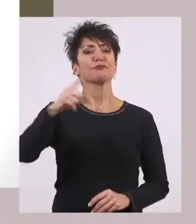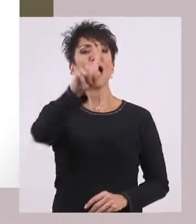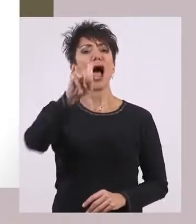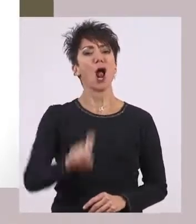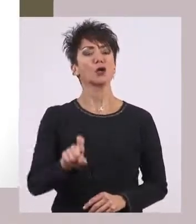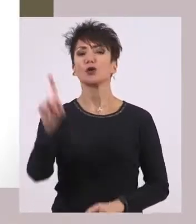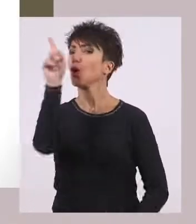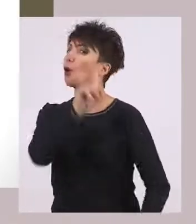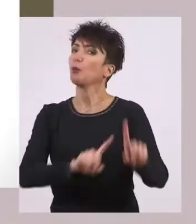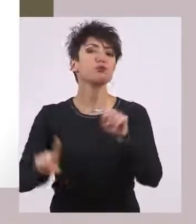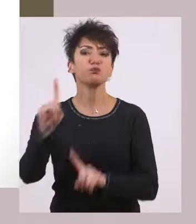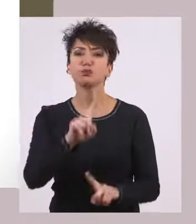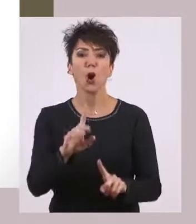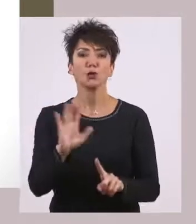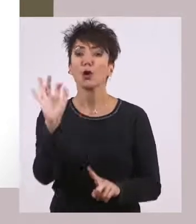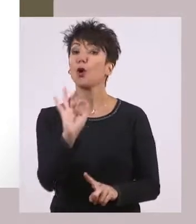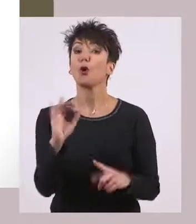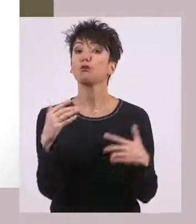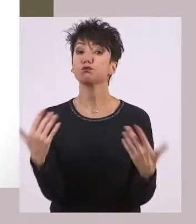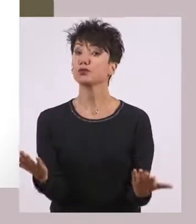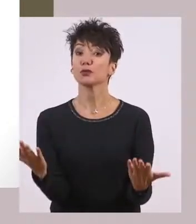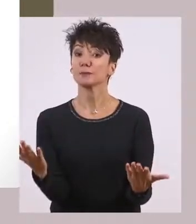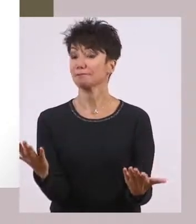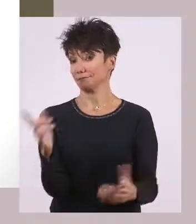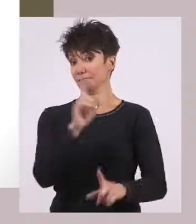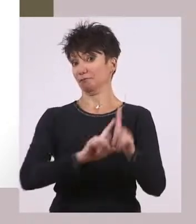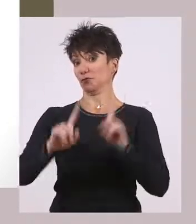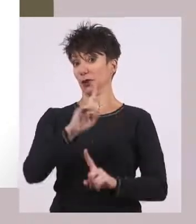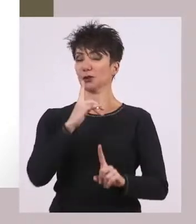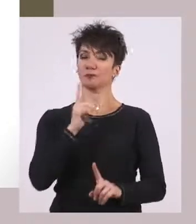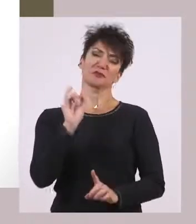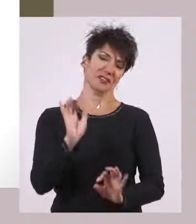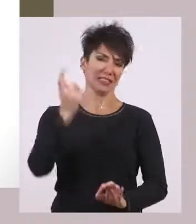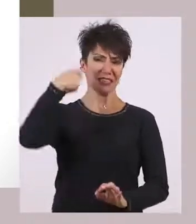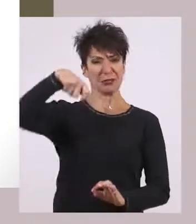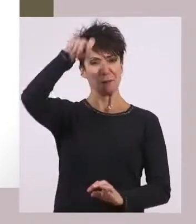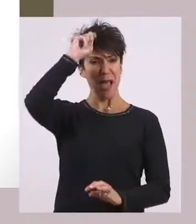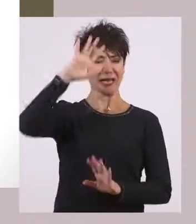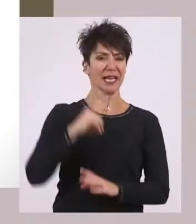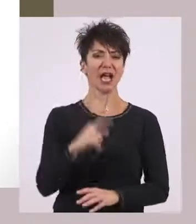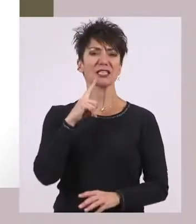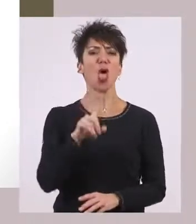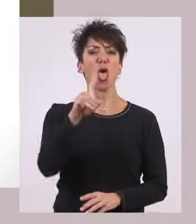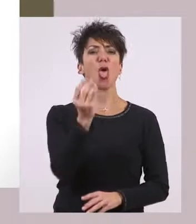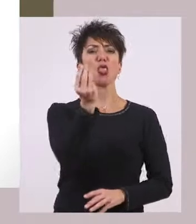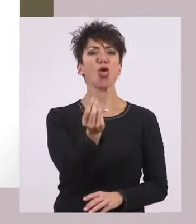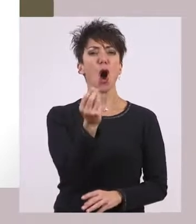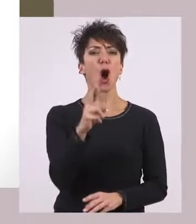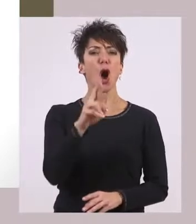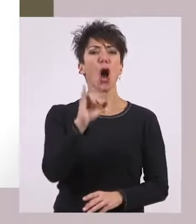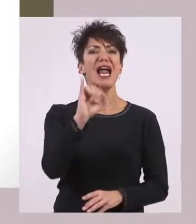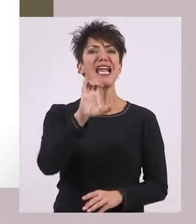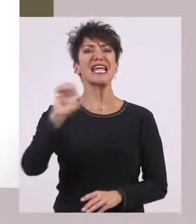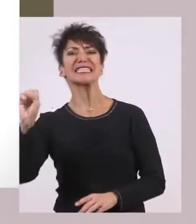Μιλάμε για τους Σπαρτιάτες δηλαδή, οι οποίοι είναι δωρείς, όπως είδαμε και σε ένα από τα πρώτα μαθήματα